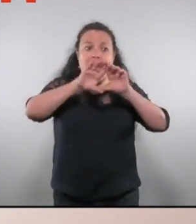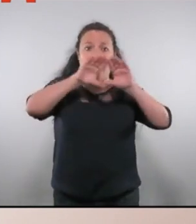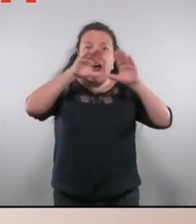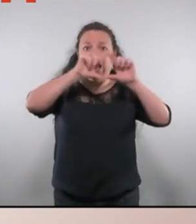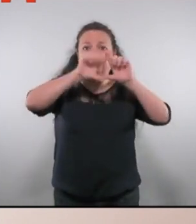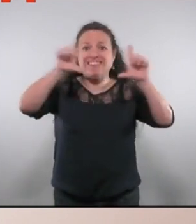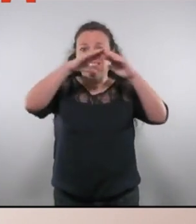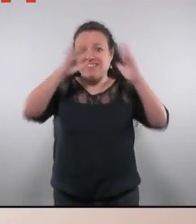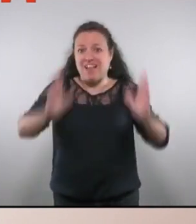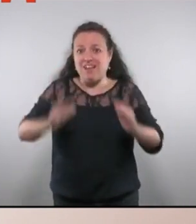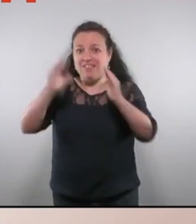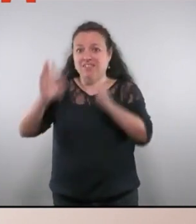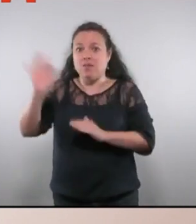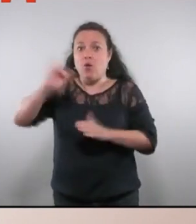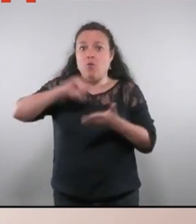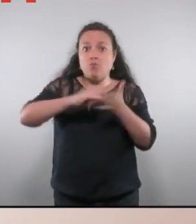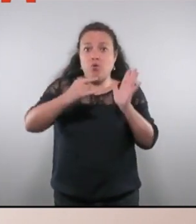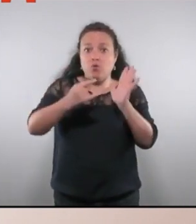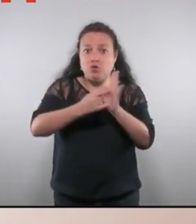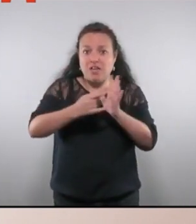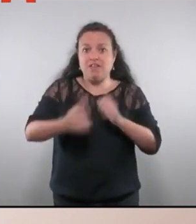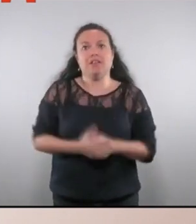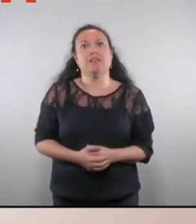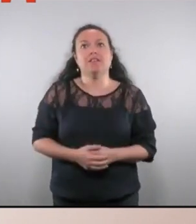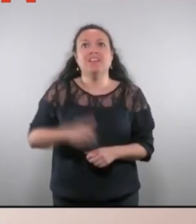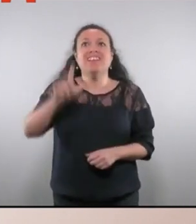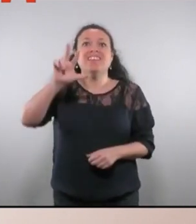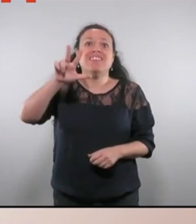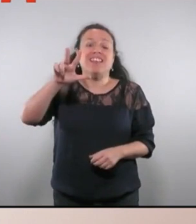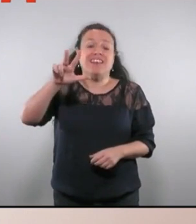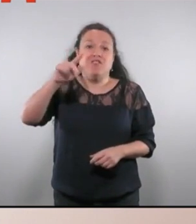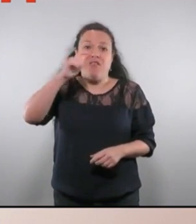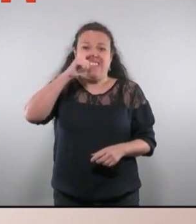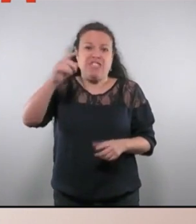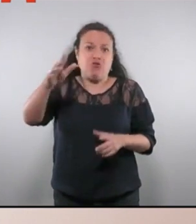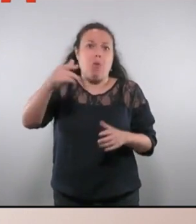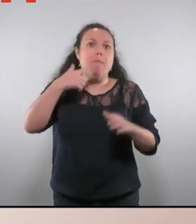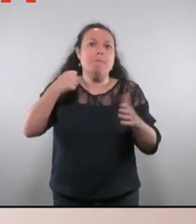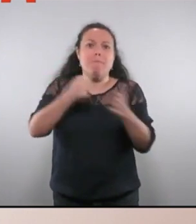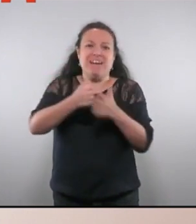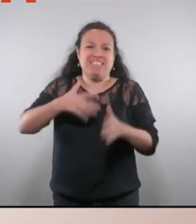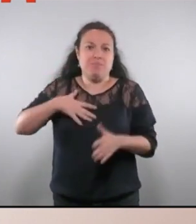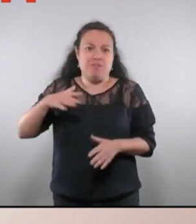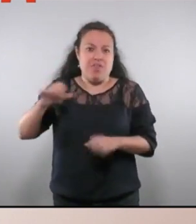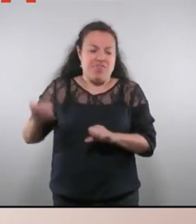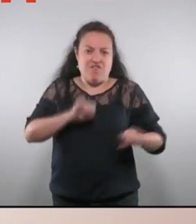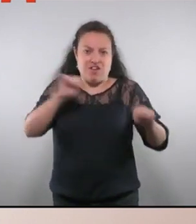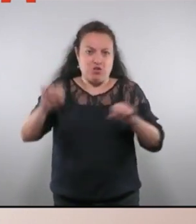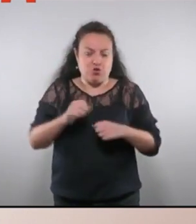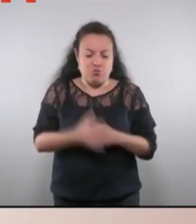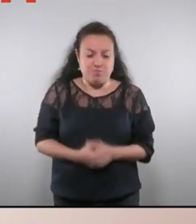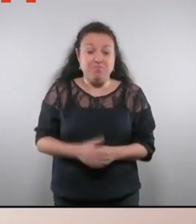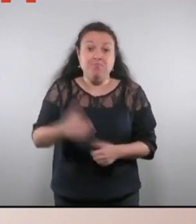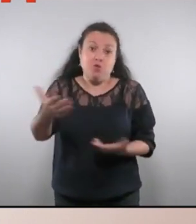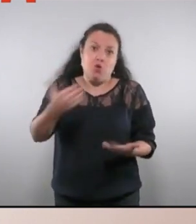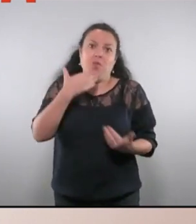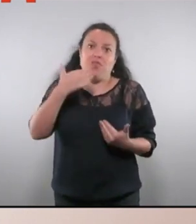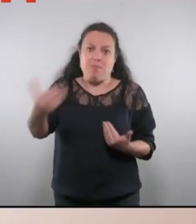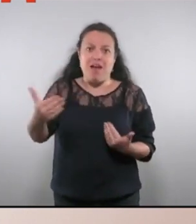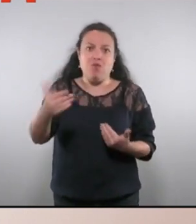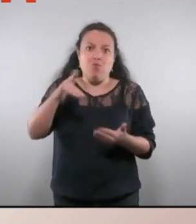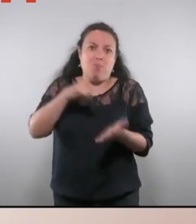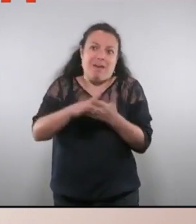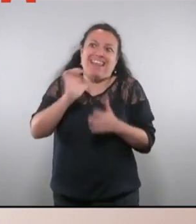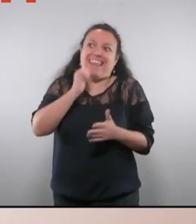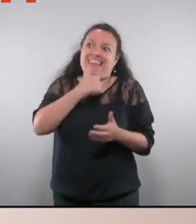o projecte del qual el Trifachito en vulgui esdevenir el seu màxim defensor. Jo els planyo perquè el qui els